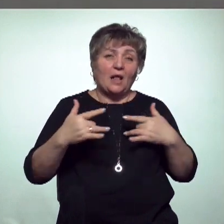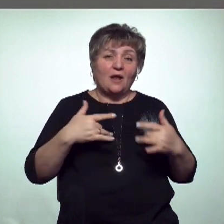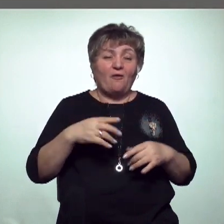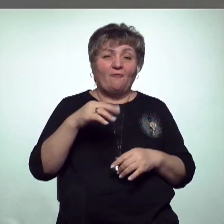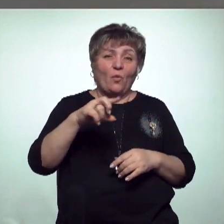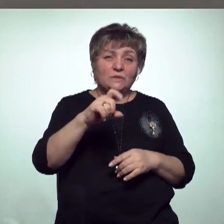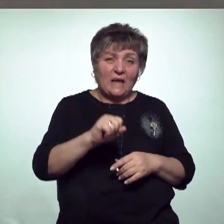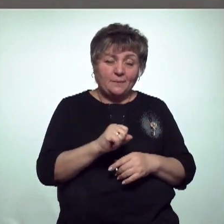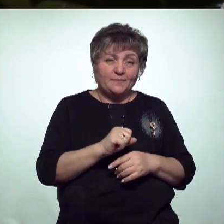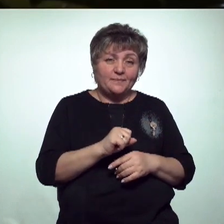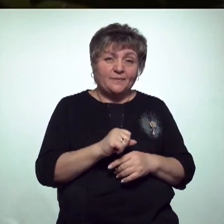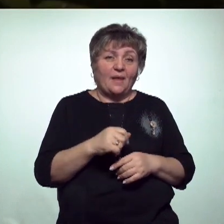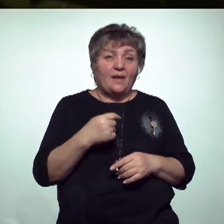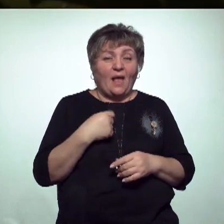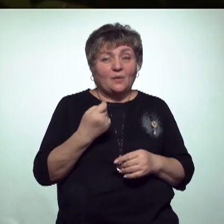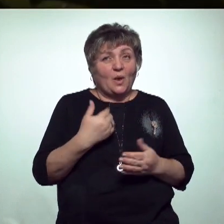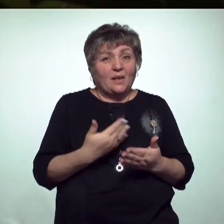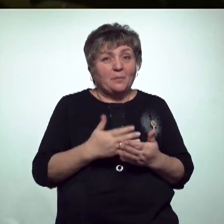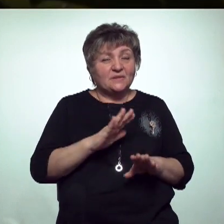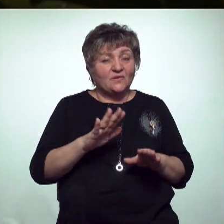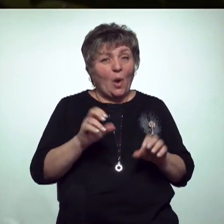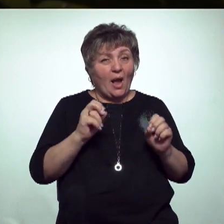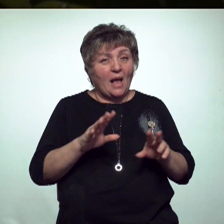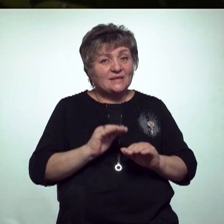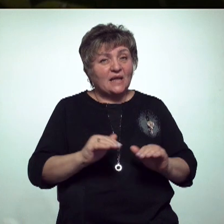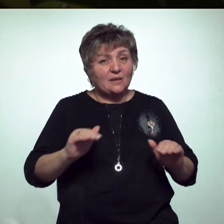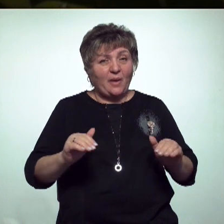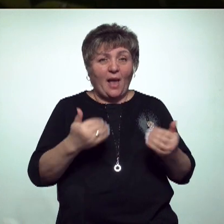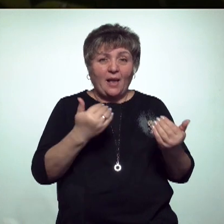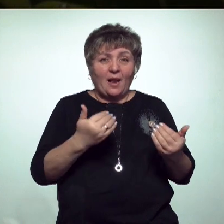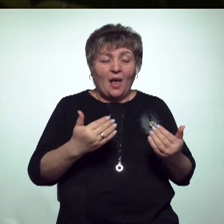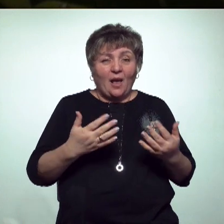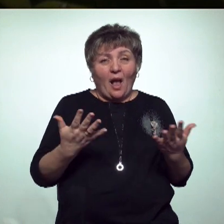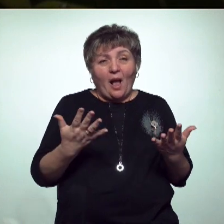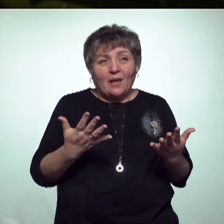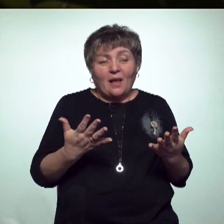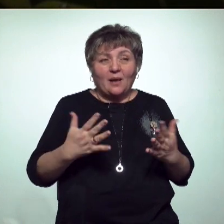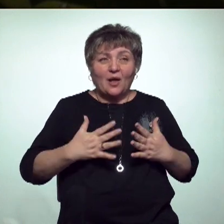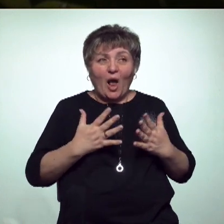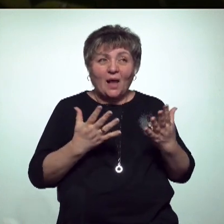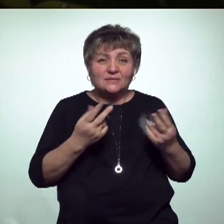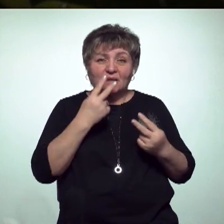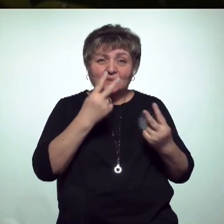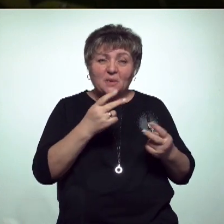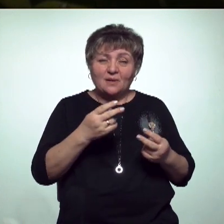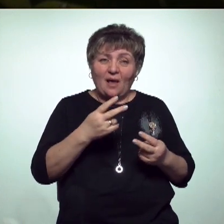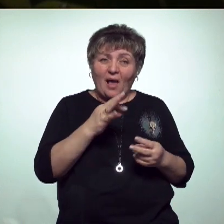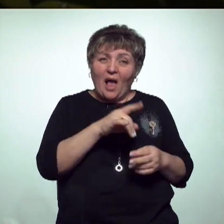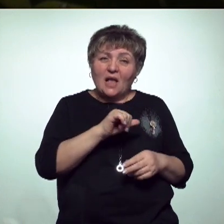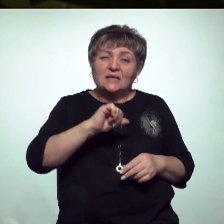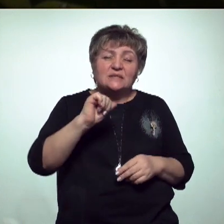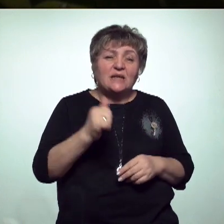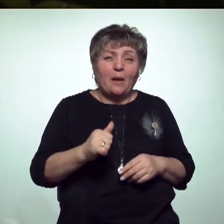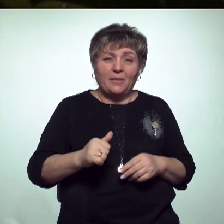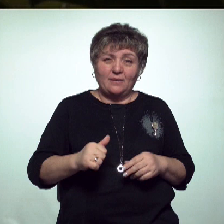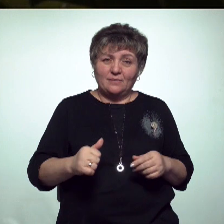вуза». Я пока немножечко не представляю, как с детьми. Это же их реакция, это же нужно всегда на них опираться. Они самые